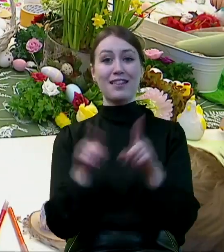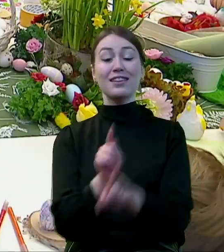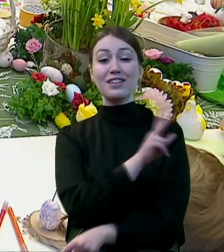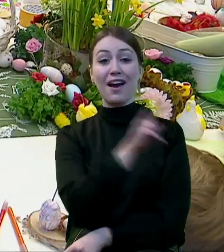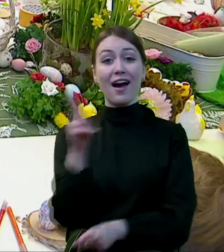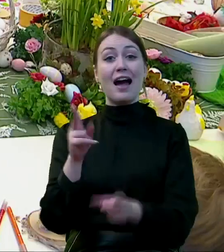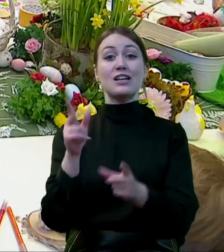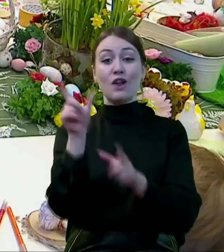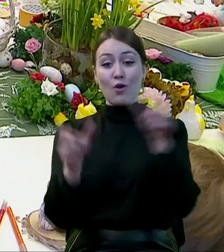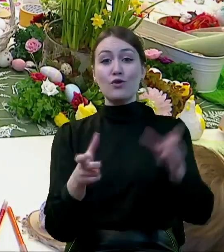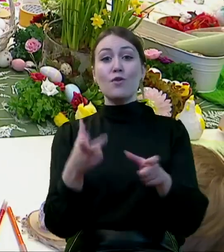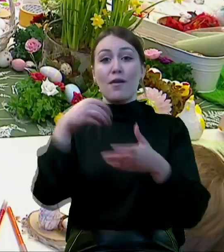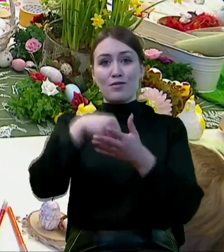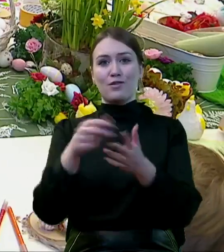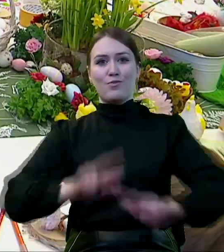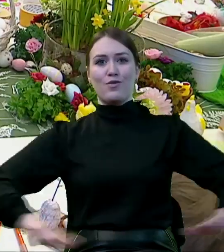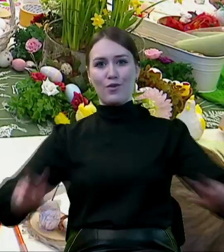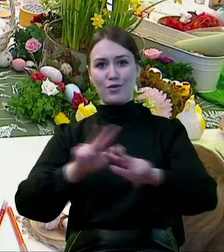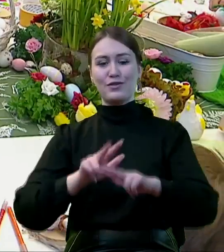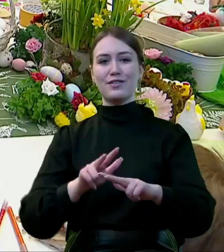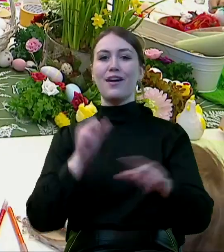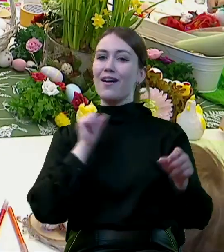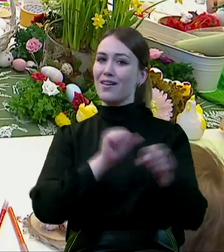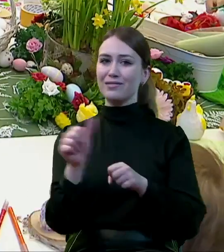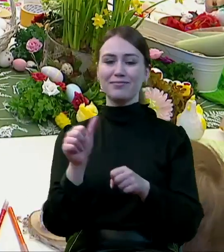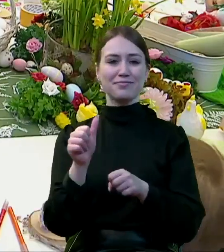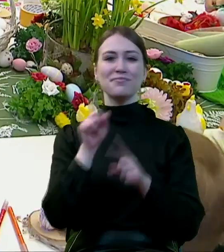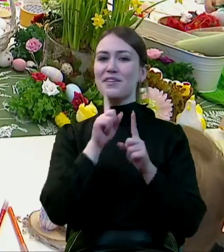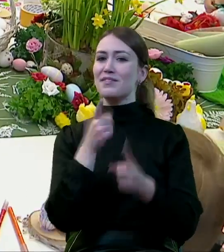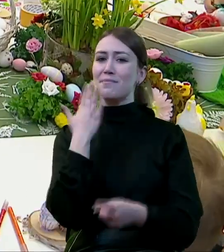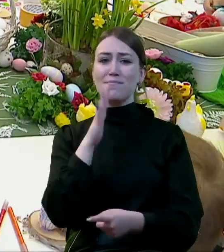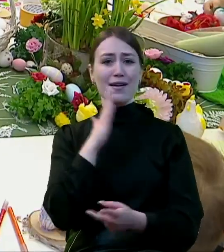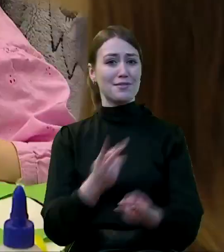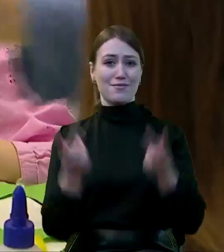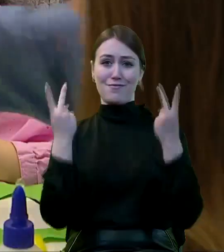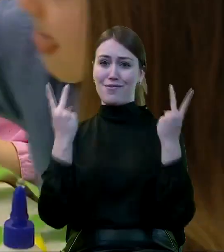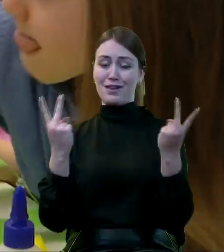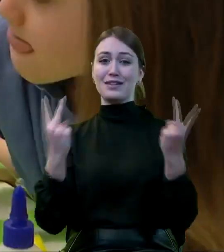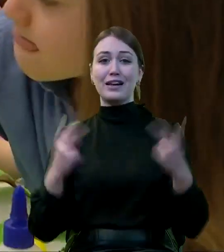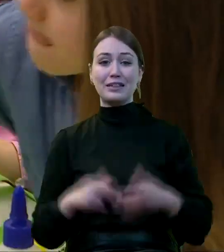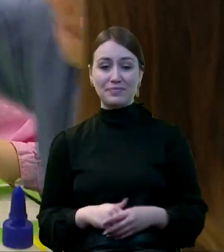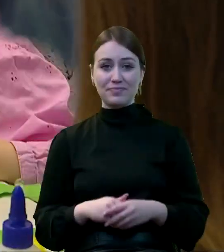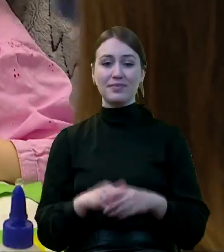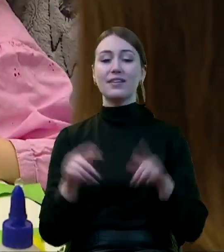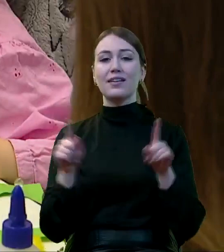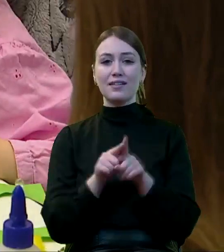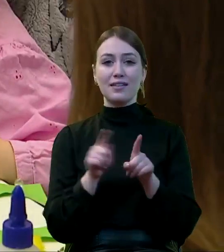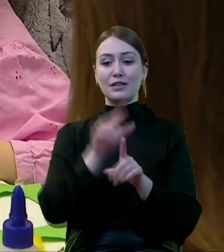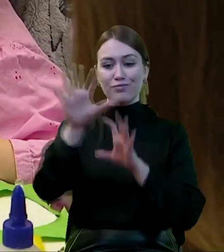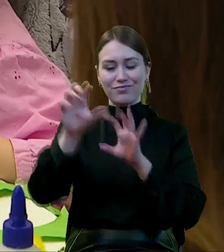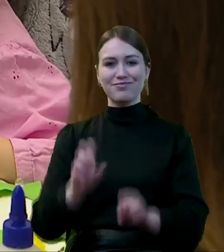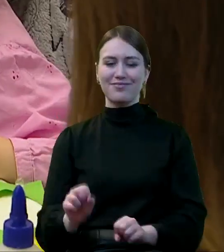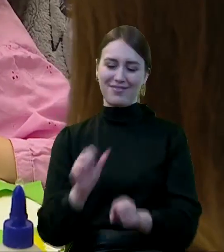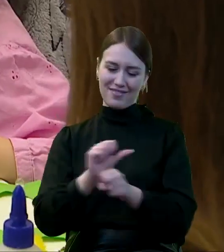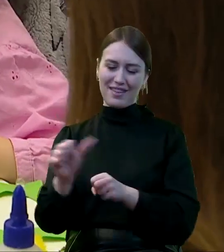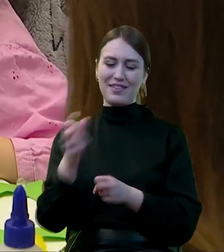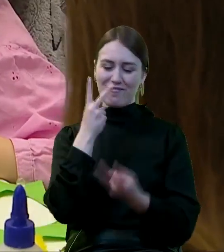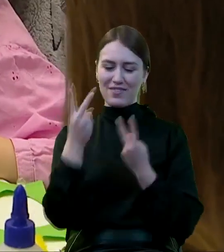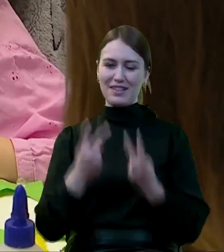każda osoba w tej rodzinie jest ważna i się liczy. I że jest dostrzegana.